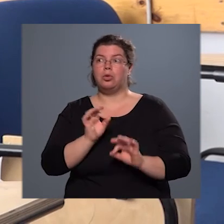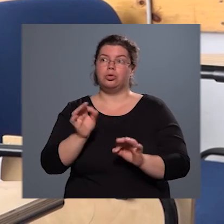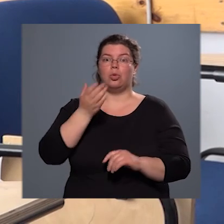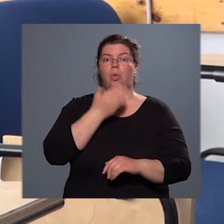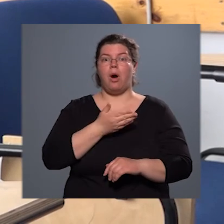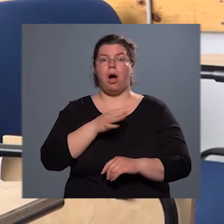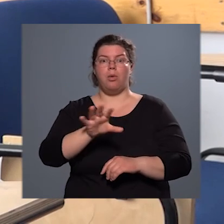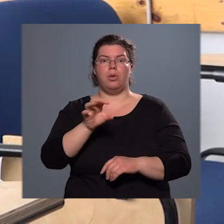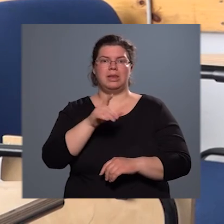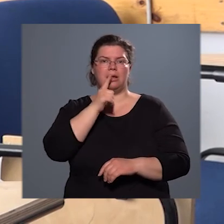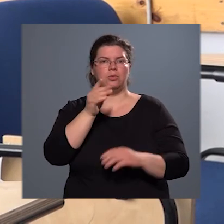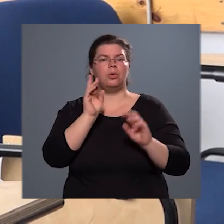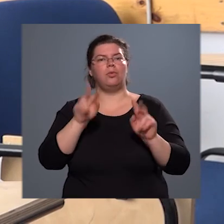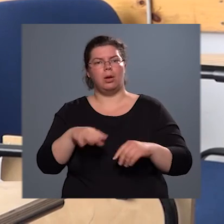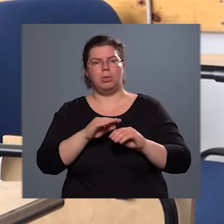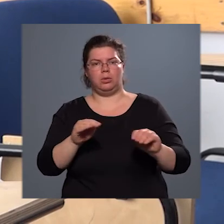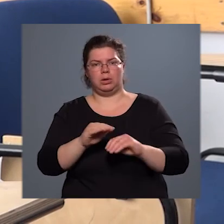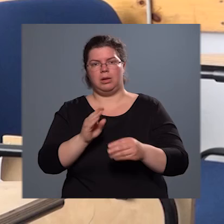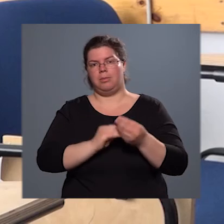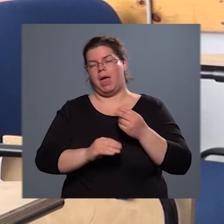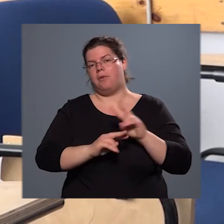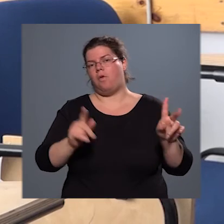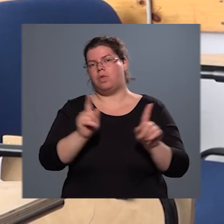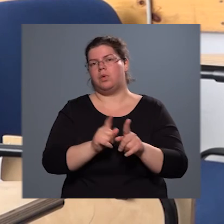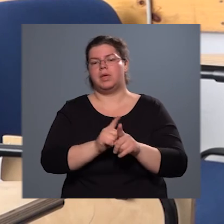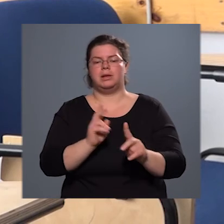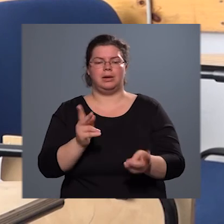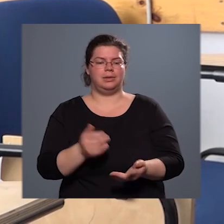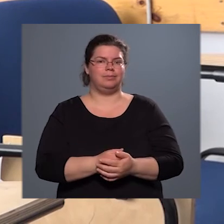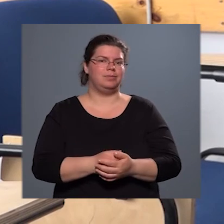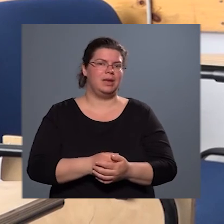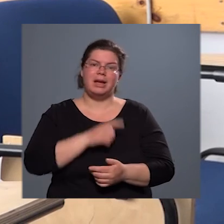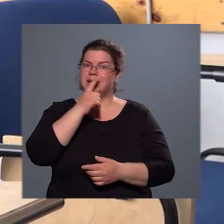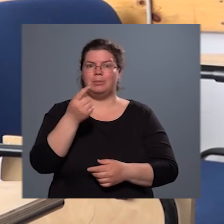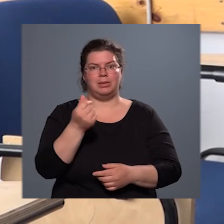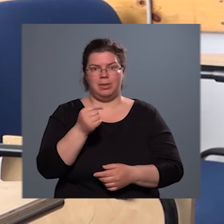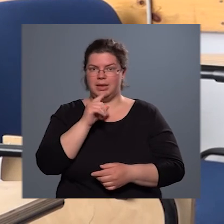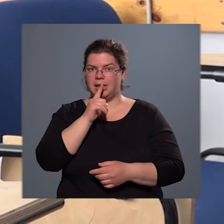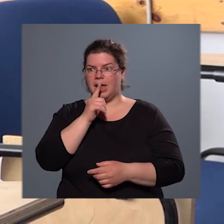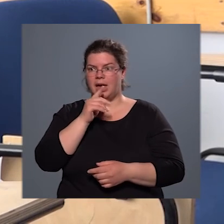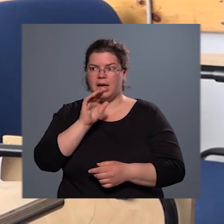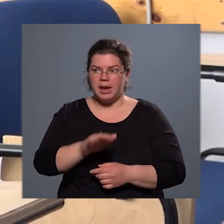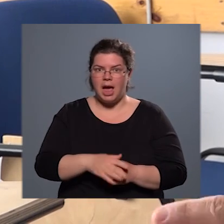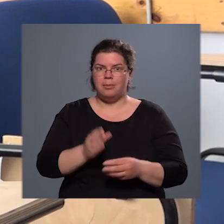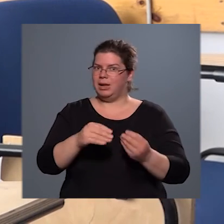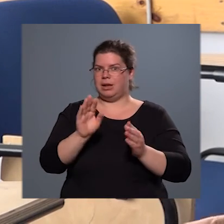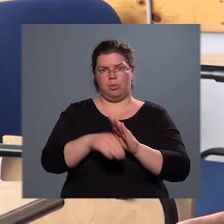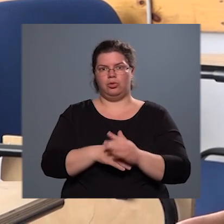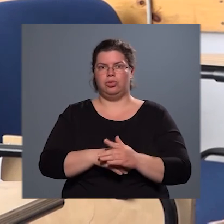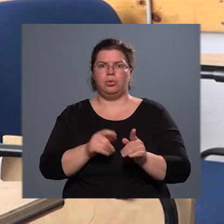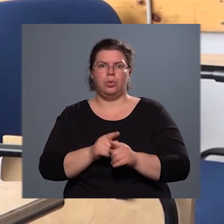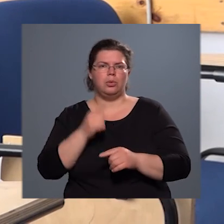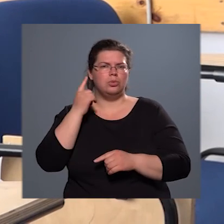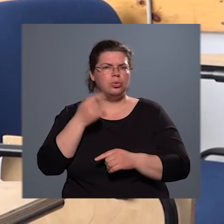500 fog oktatni, ugyanis van, akinek nem lesz pénze rá, mert nem olcsó, tehát úgy tudom, egy olyan